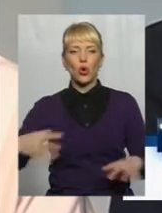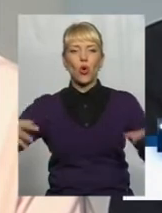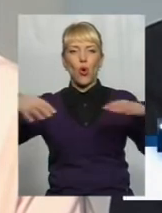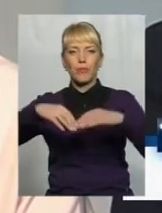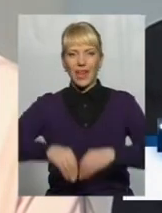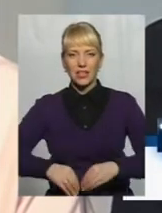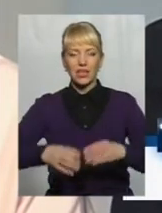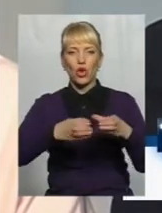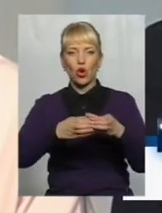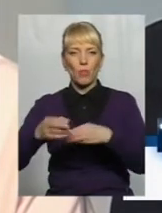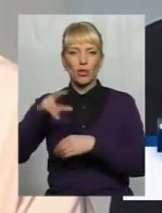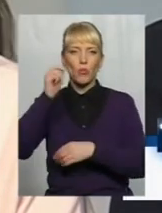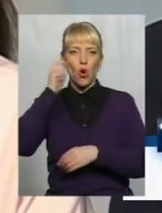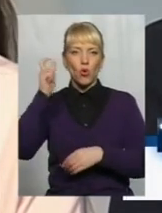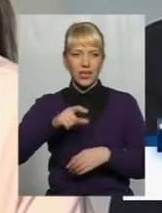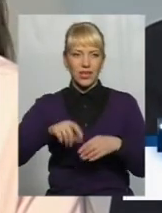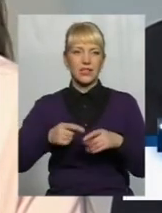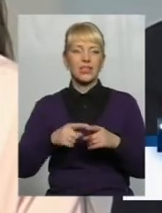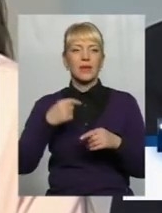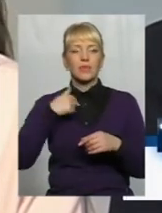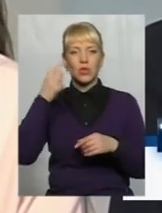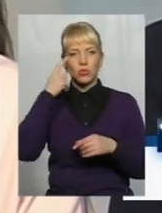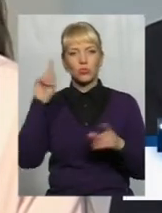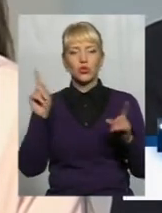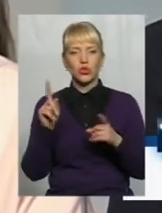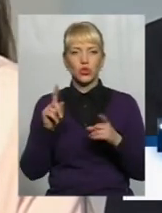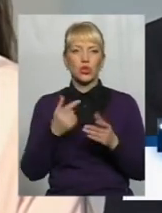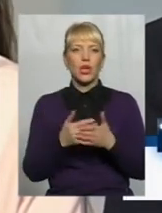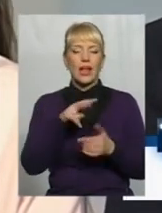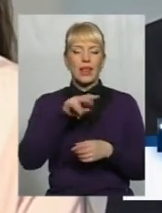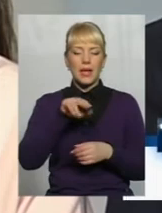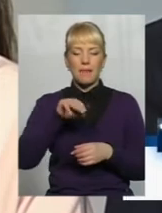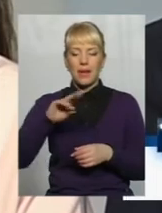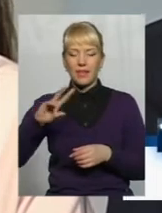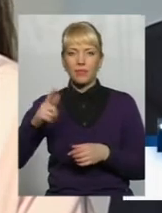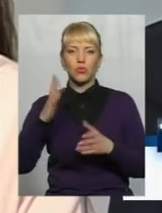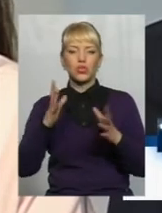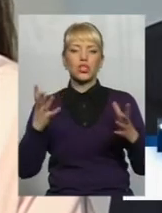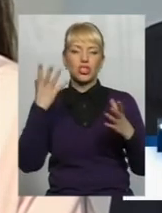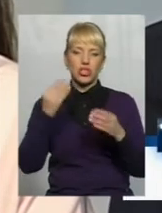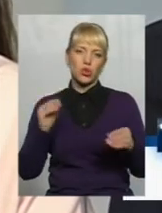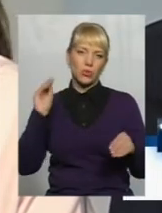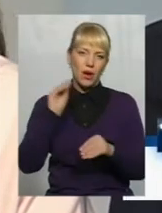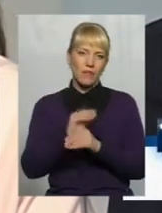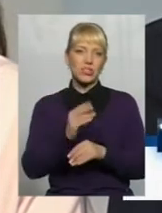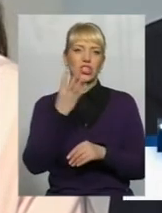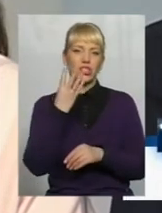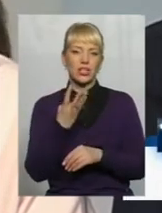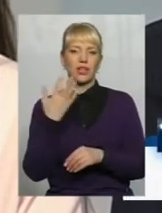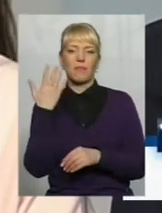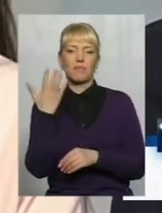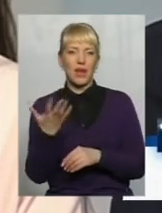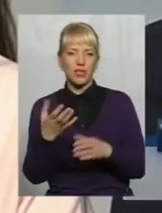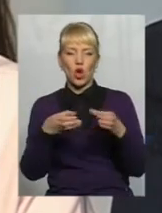по Україні Я думаю, що в нас на липень буде щонайменше 4-5 об'єднаних громад додатково Тобто рубіж 30 громад ми